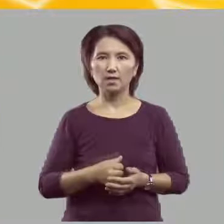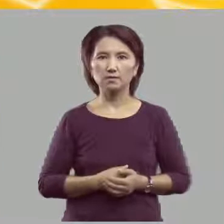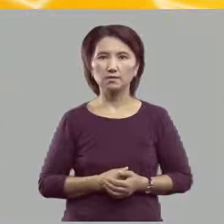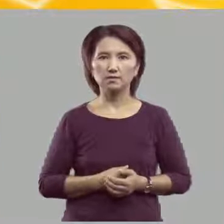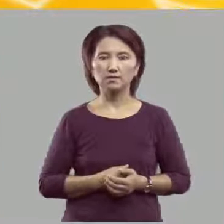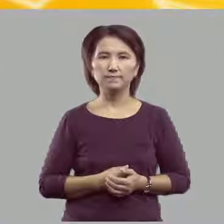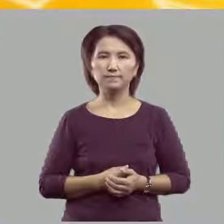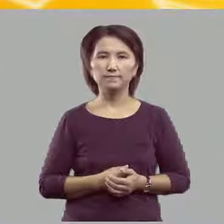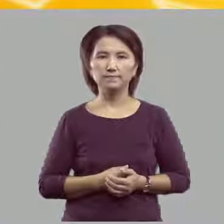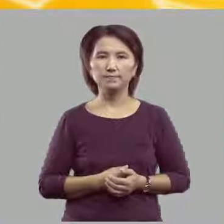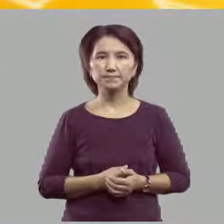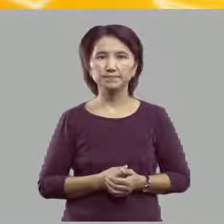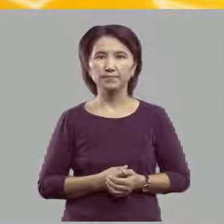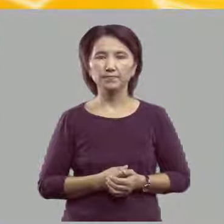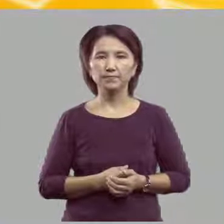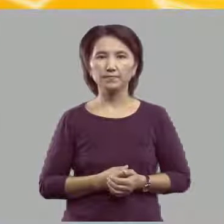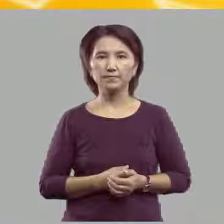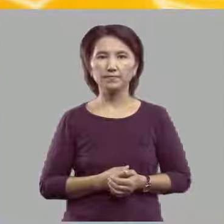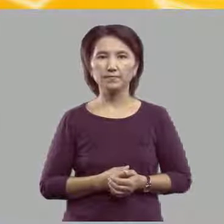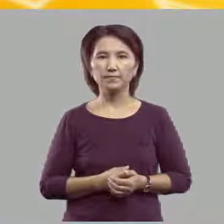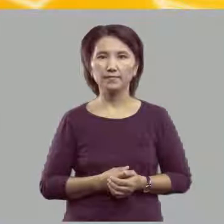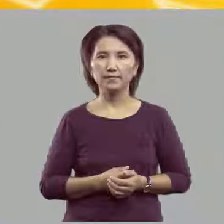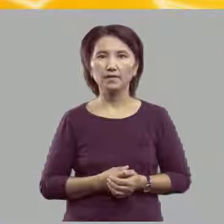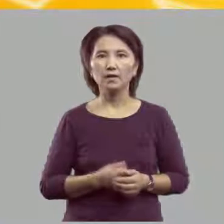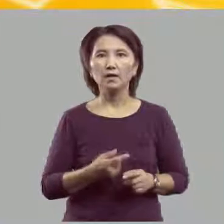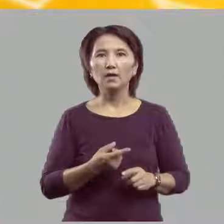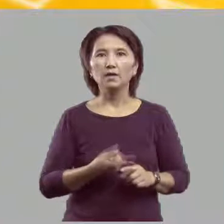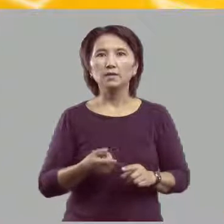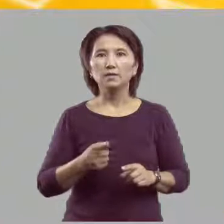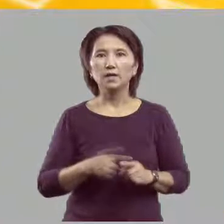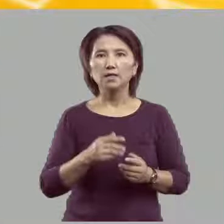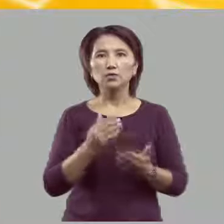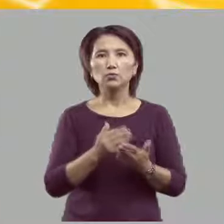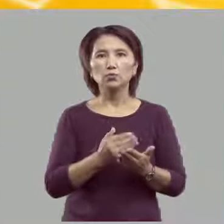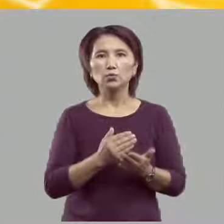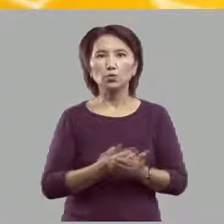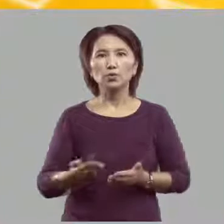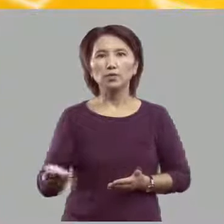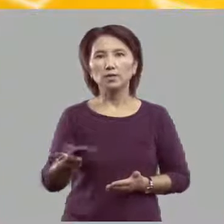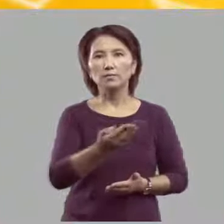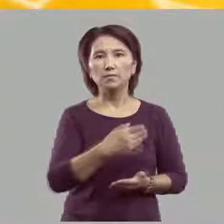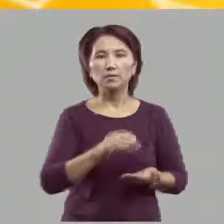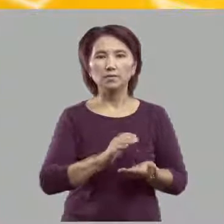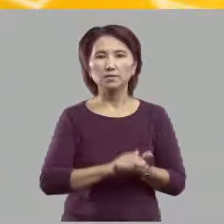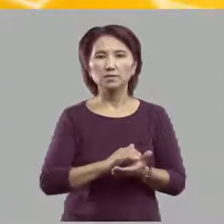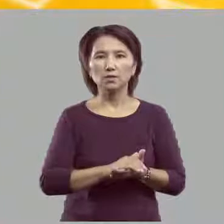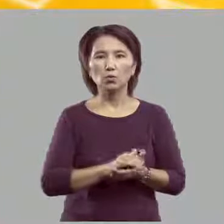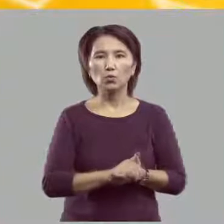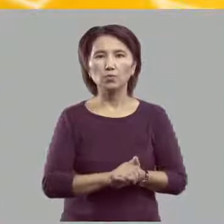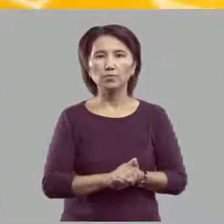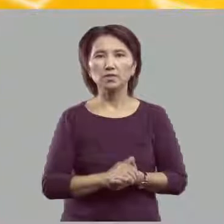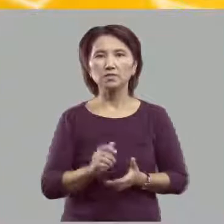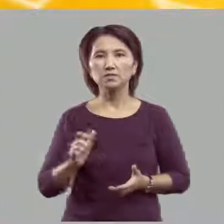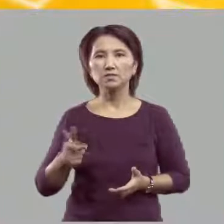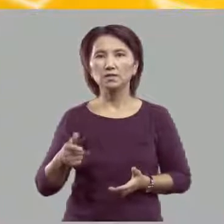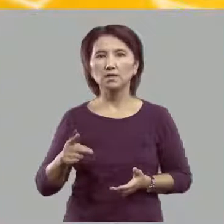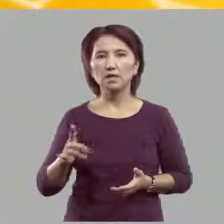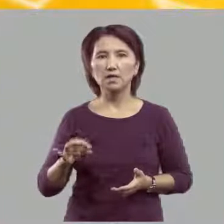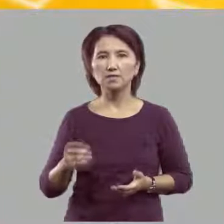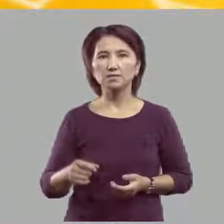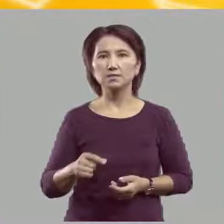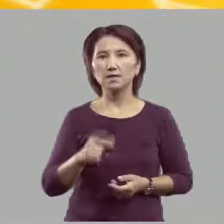На этом уроке мы познакомились с гласной буквой